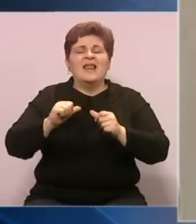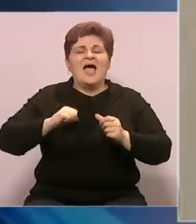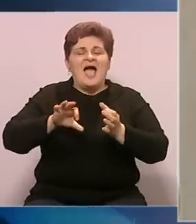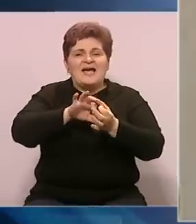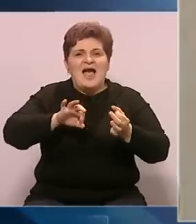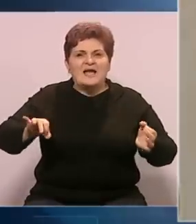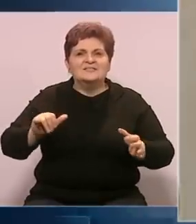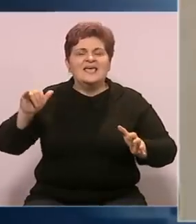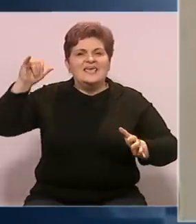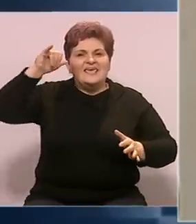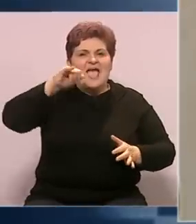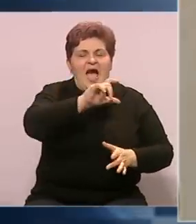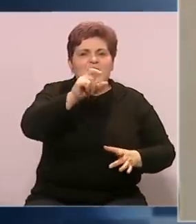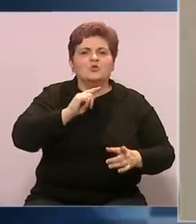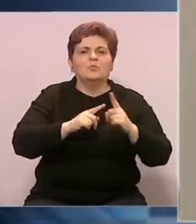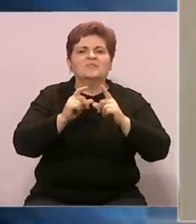i aerodrom u Trebinju.